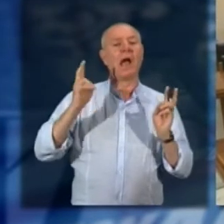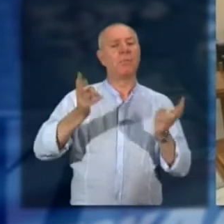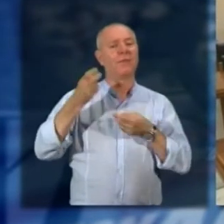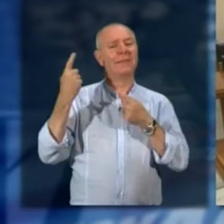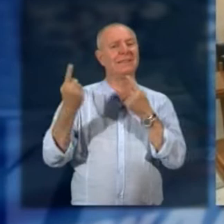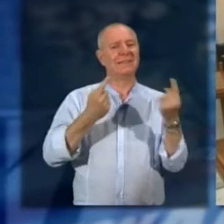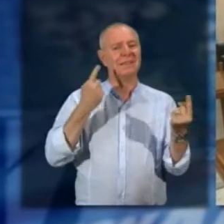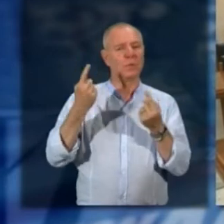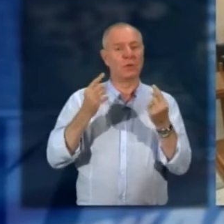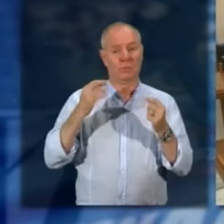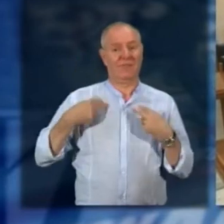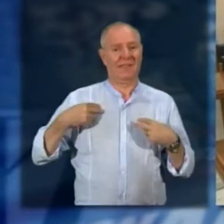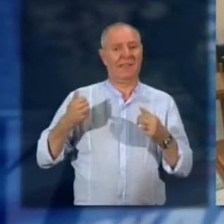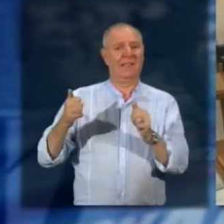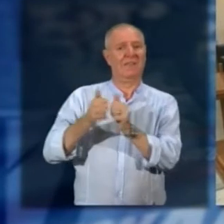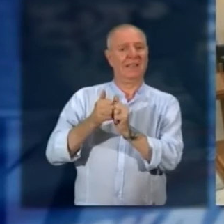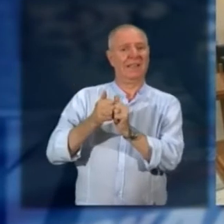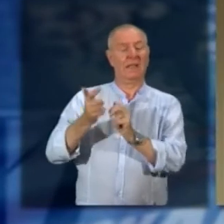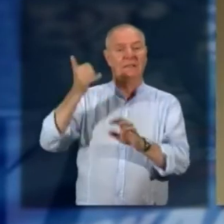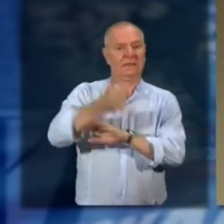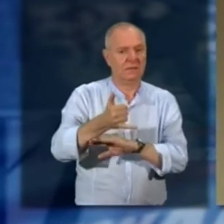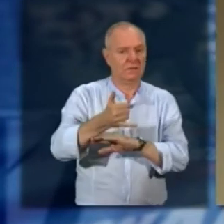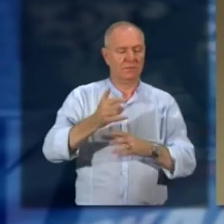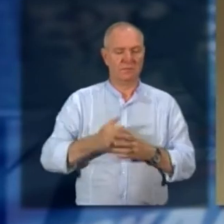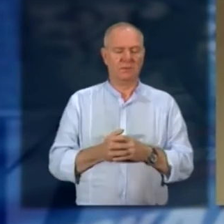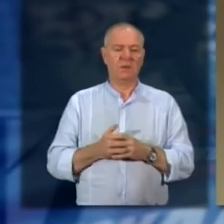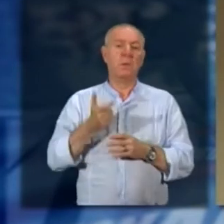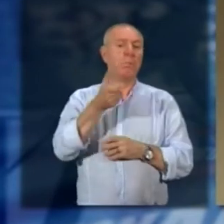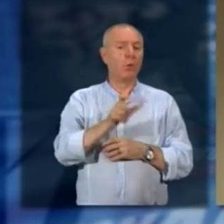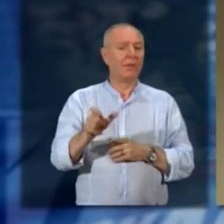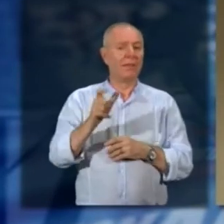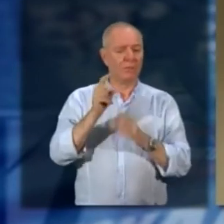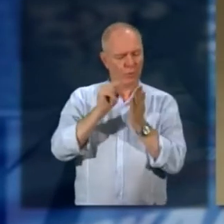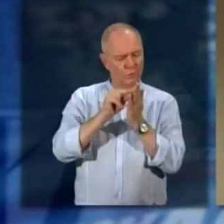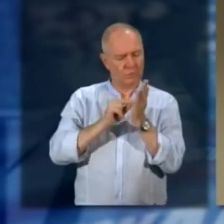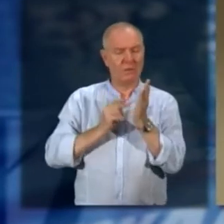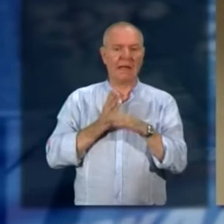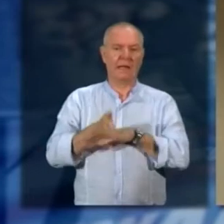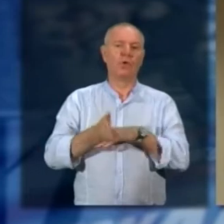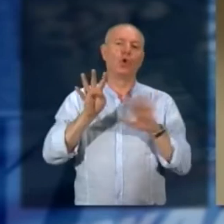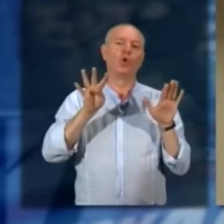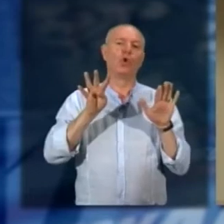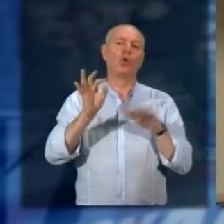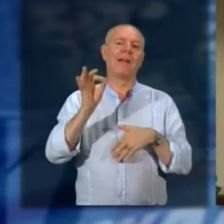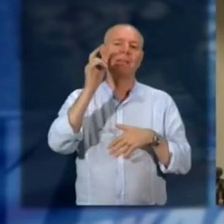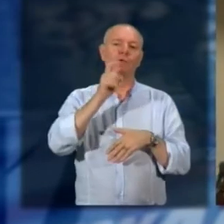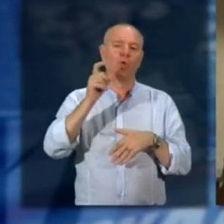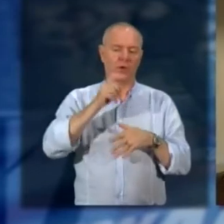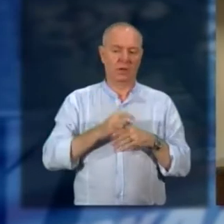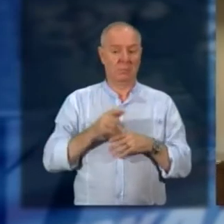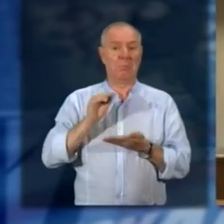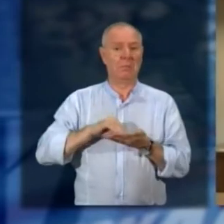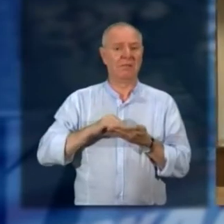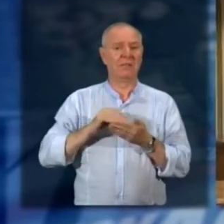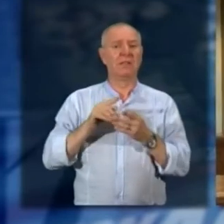situazione di coabitazione per commettere il delitto. Le motivazioni saranno depositate entro 90 giorni. In aula c'erano la sorella